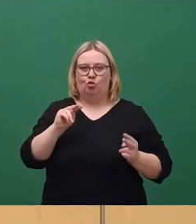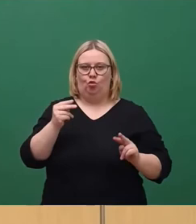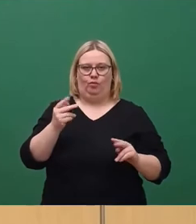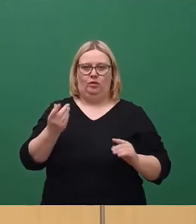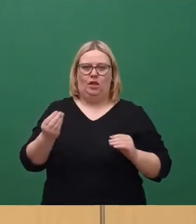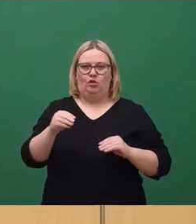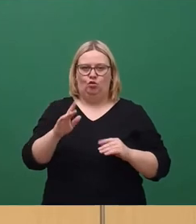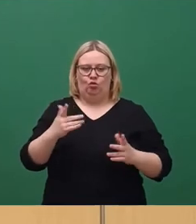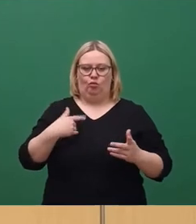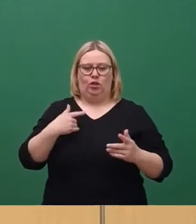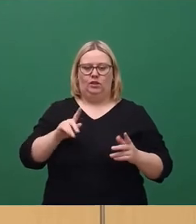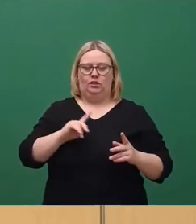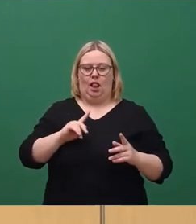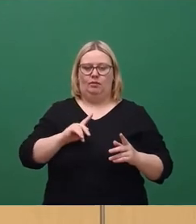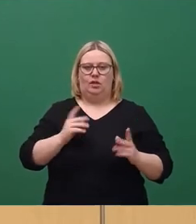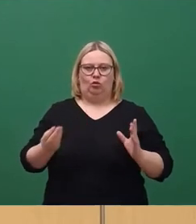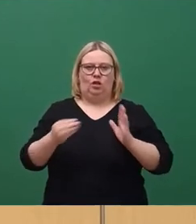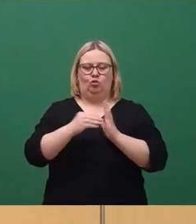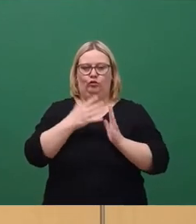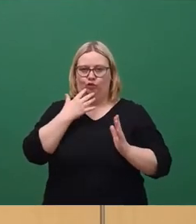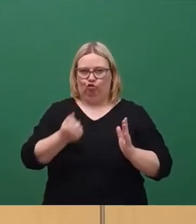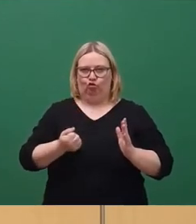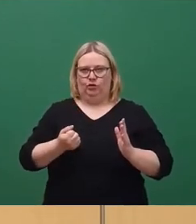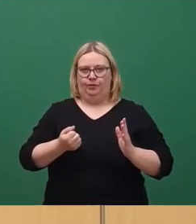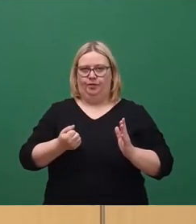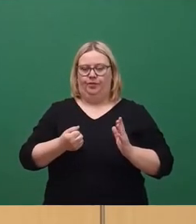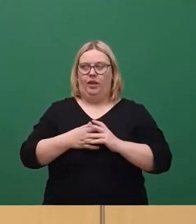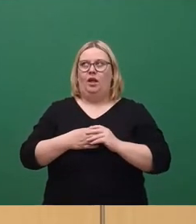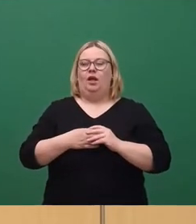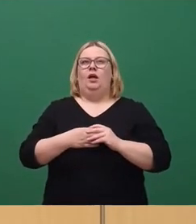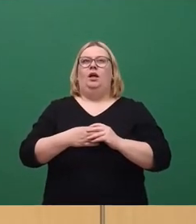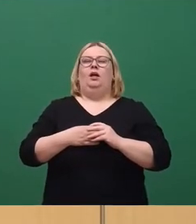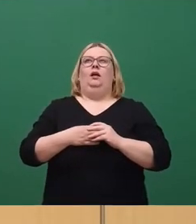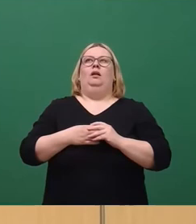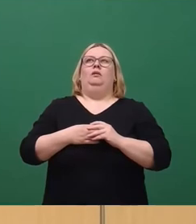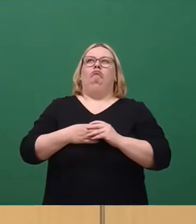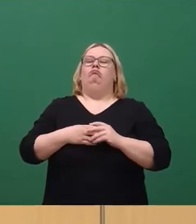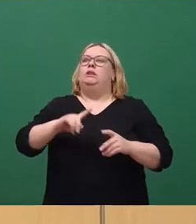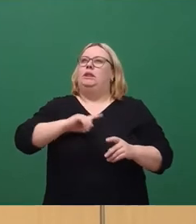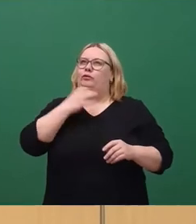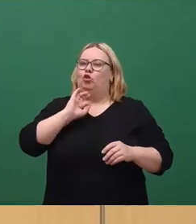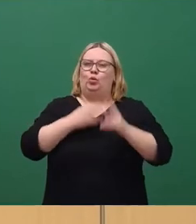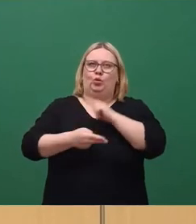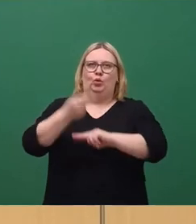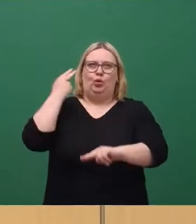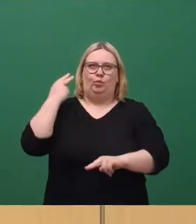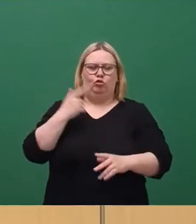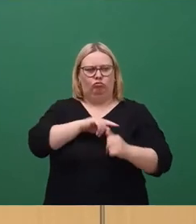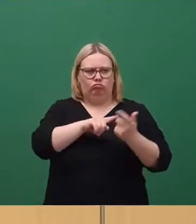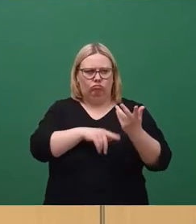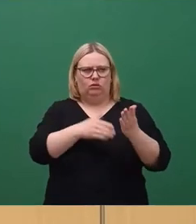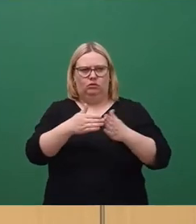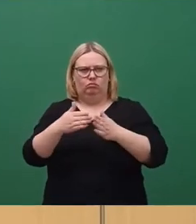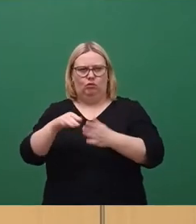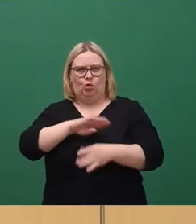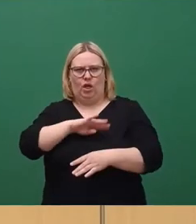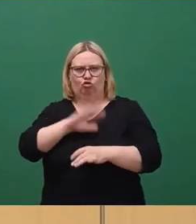ich dann auch noch mit einbringe. Auch ich will einen ganz kurzen Rückblick machen. Das haben ja schon verschiedene Kolleginnen und